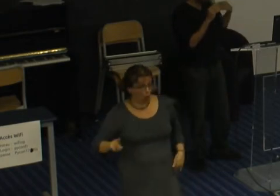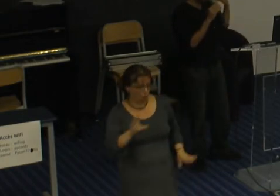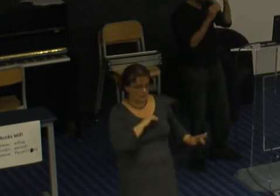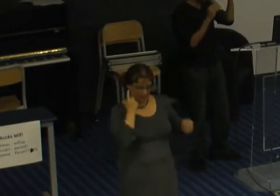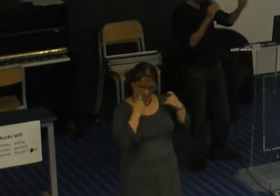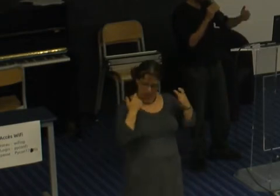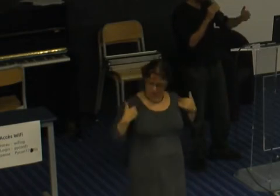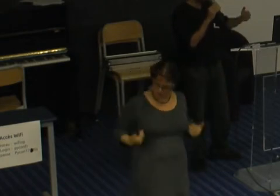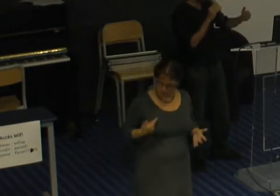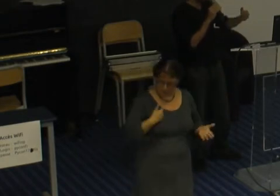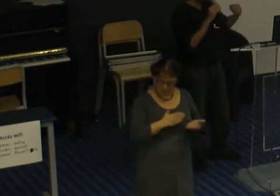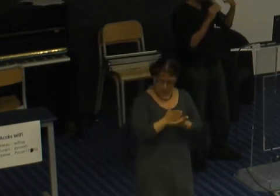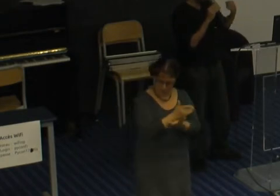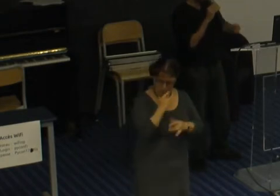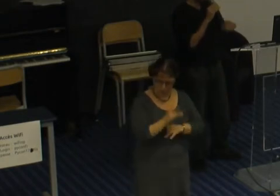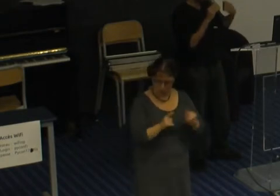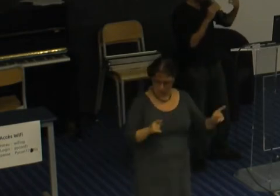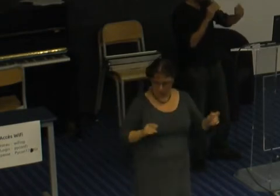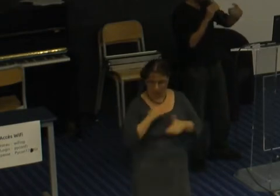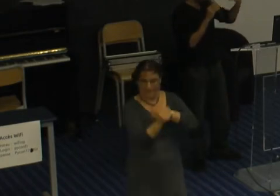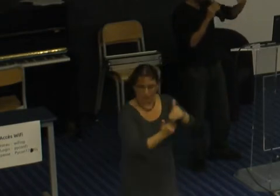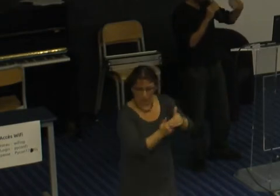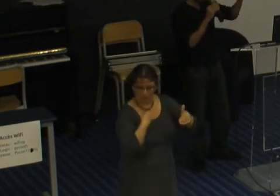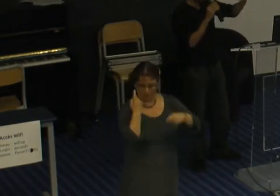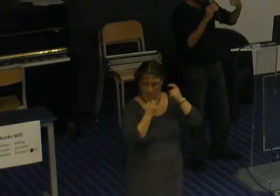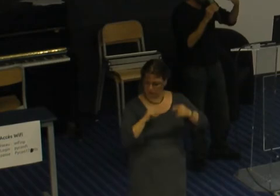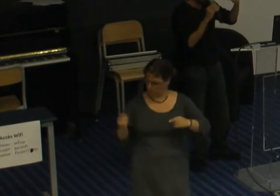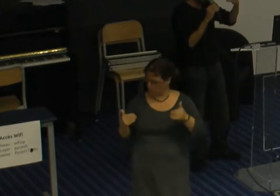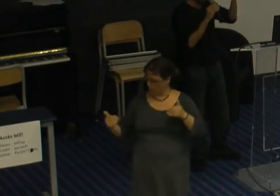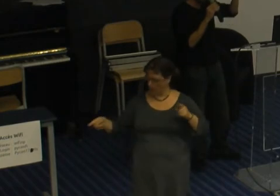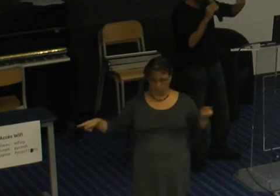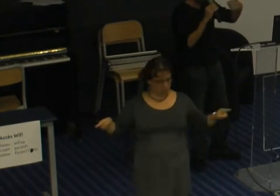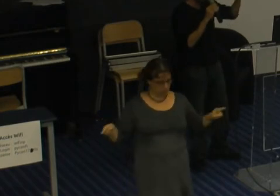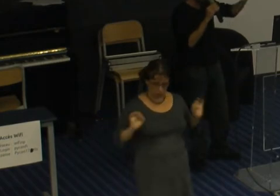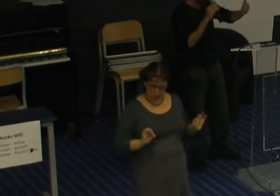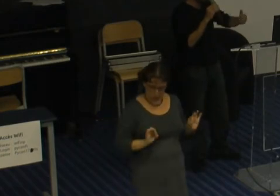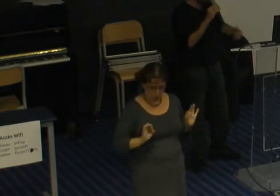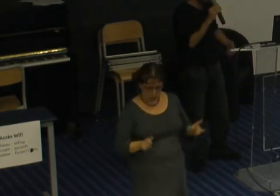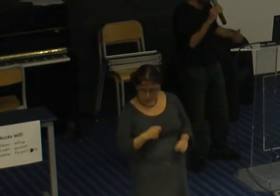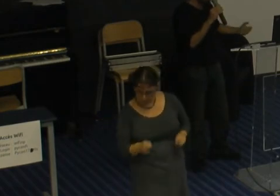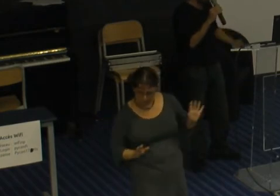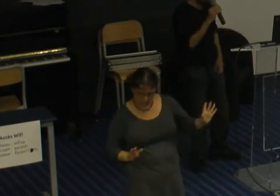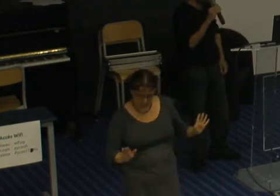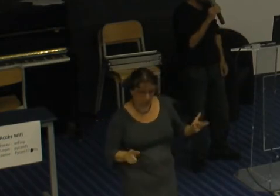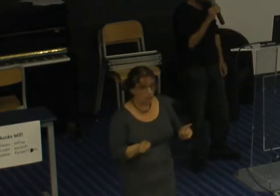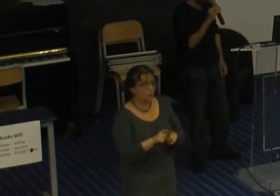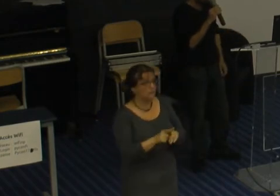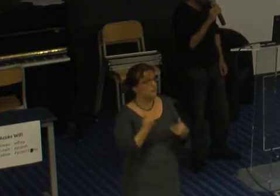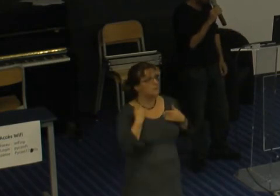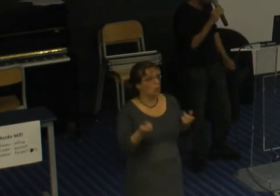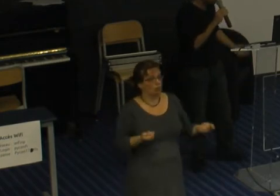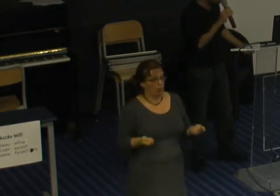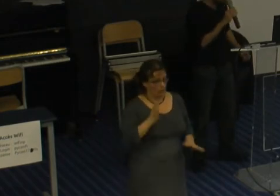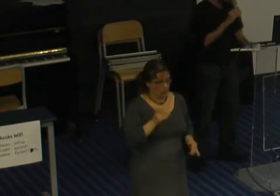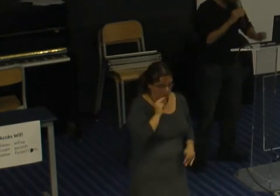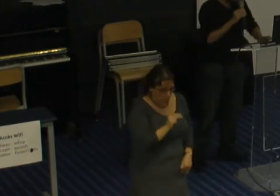quelque chose est-ce qu'il faut pas faire une action pour encourager l'avancement la promotion des gens parce que peut-être que c'est nous qui avons